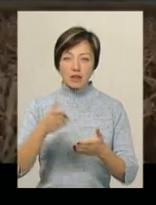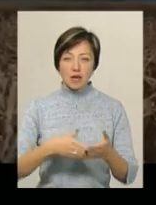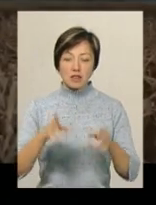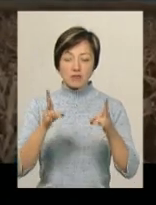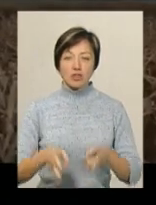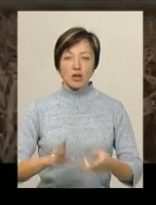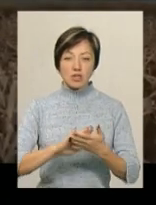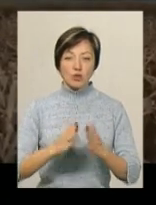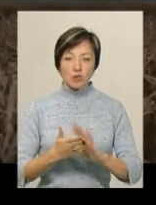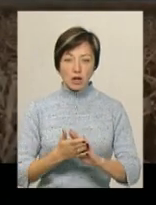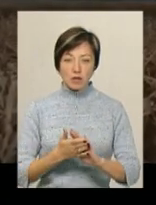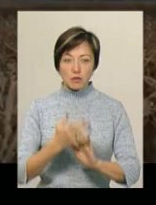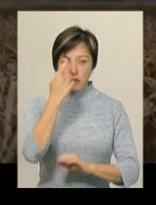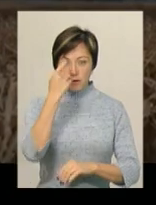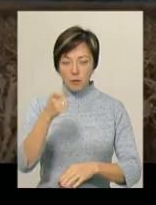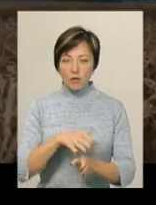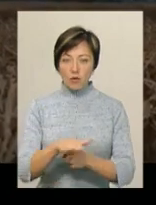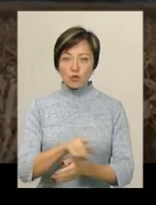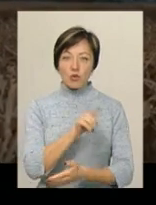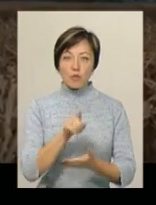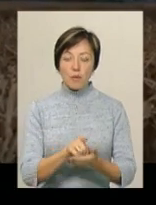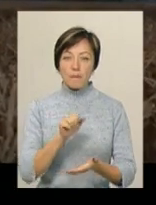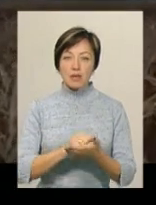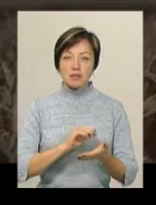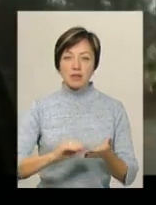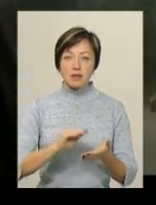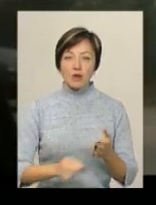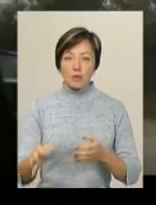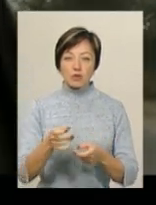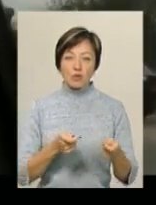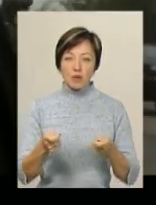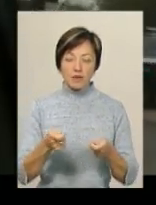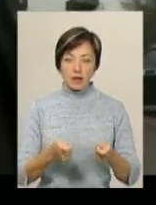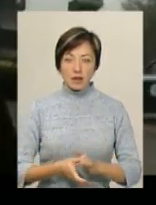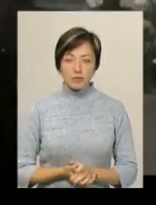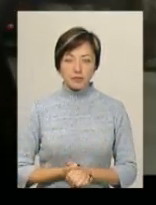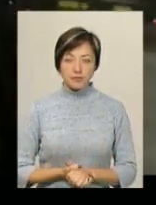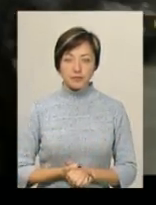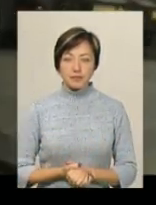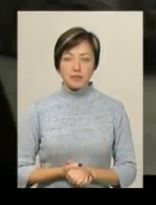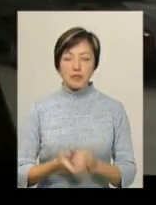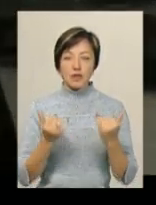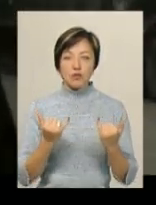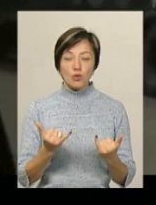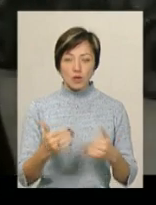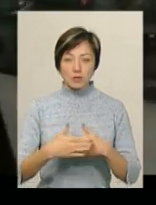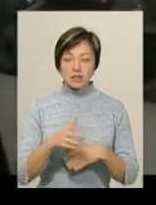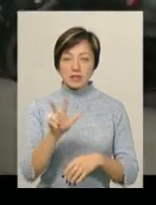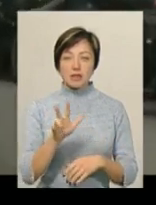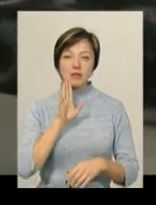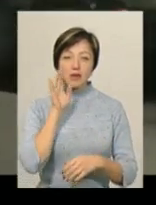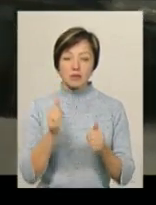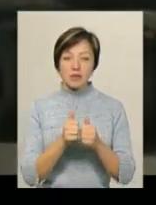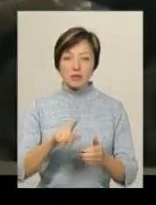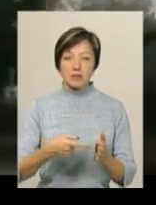надзвичайної ситуації, повідомив виконувач обов'язки прес-секретаря обласного управління Олександр Гулько. Нагадаю, сьогодні близько третьої ранку